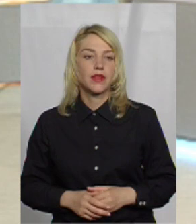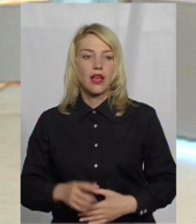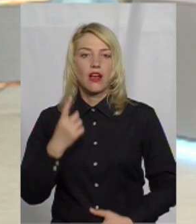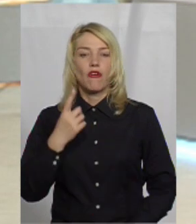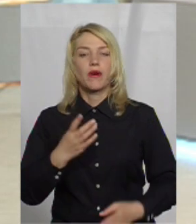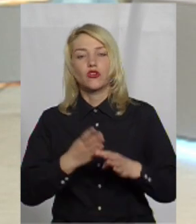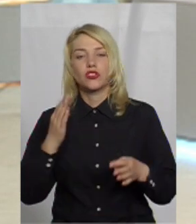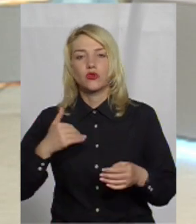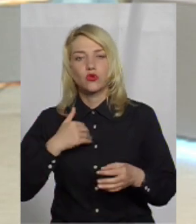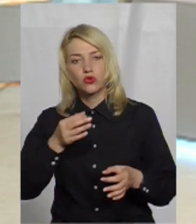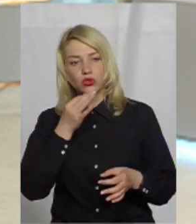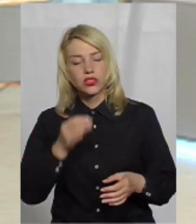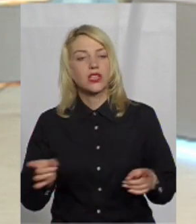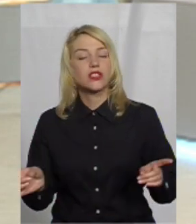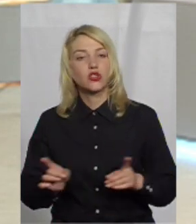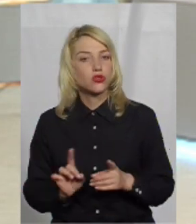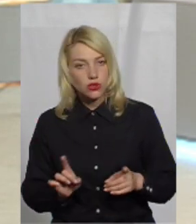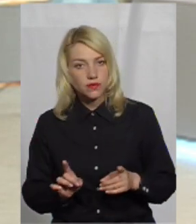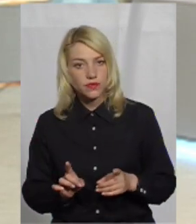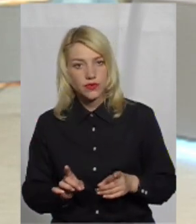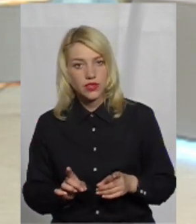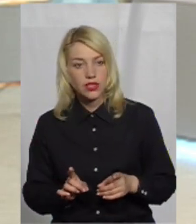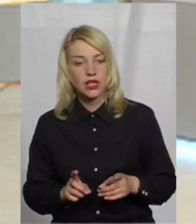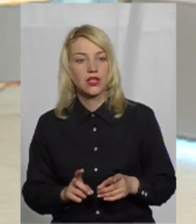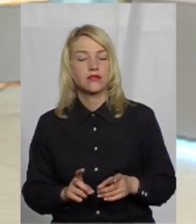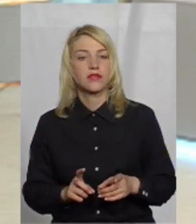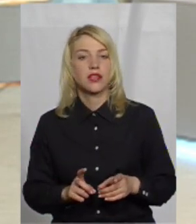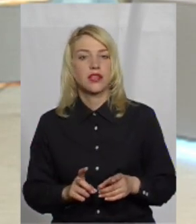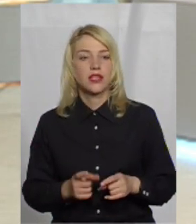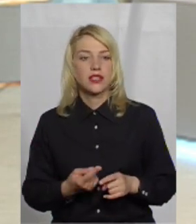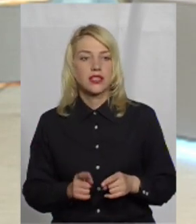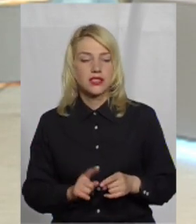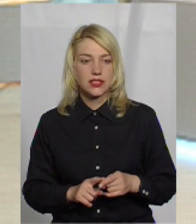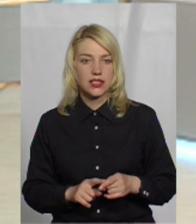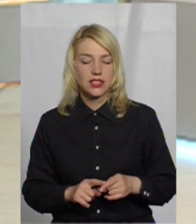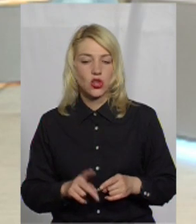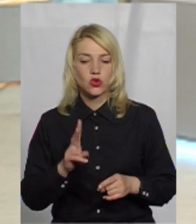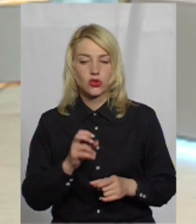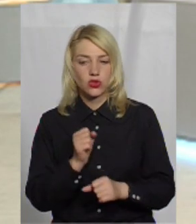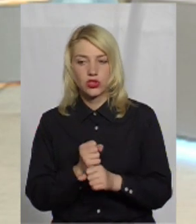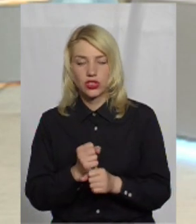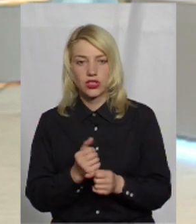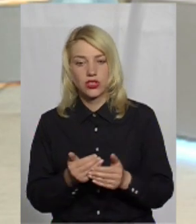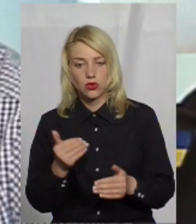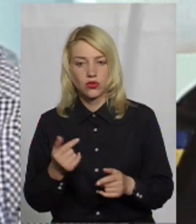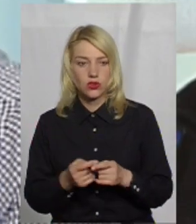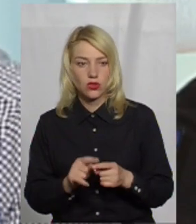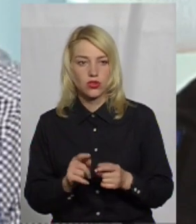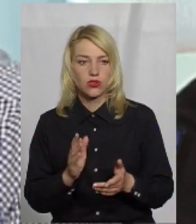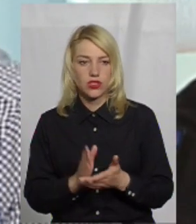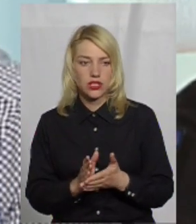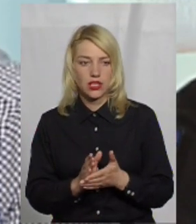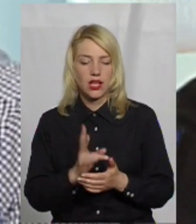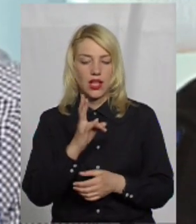першу чергу хочу сказати, що, скажімо так, з тих підрозділів, які діяли до того, це і